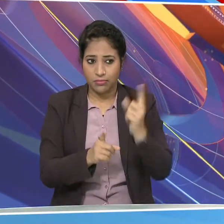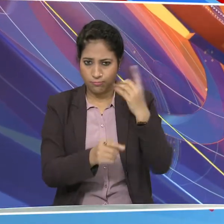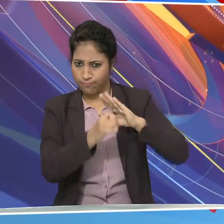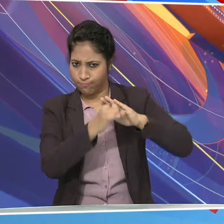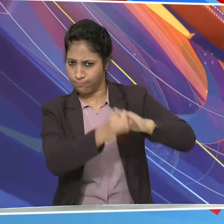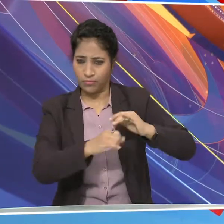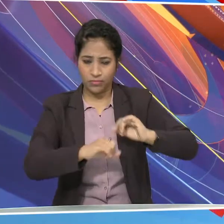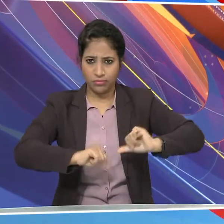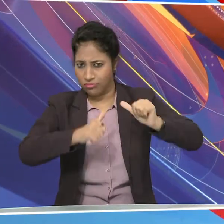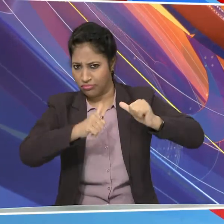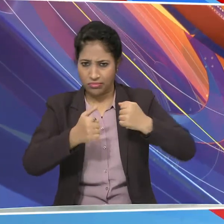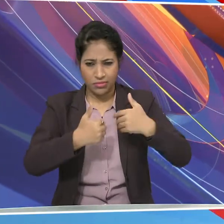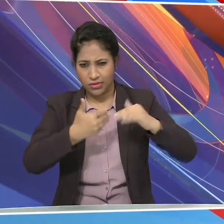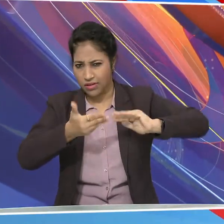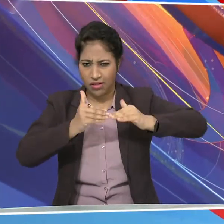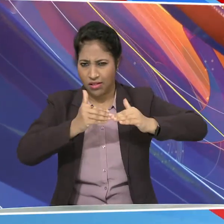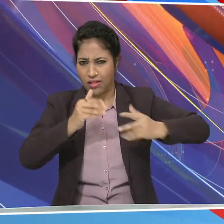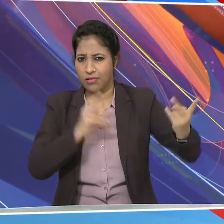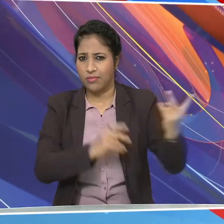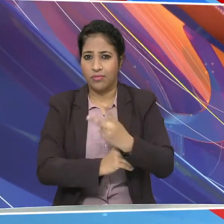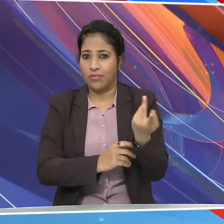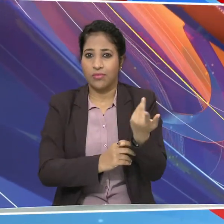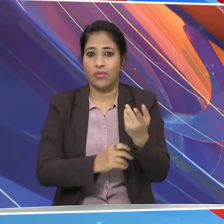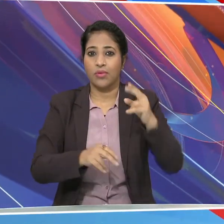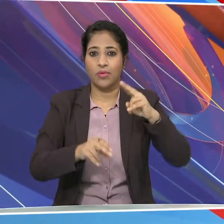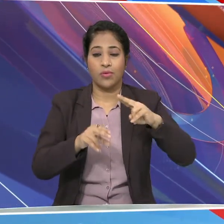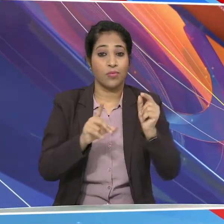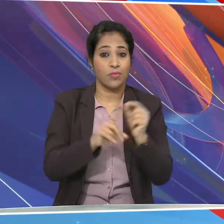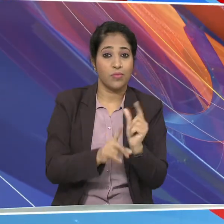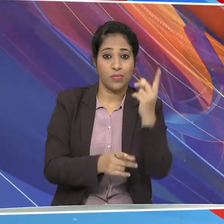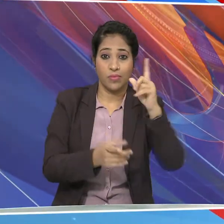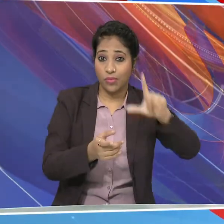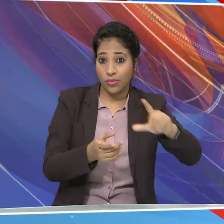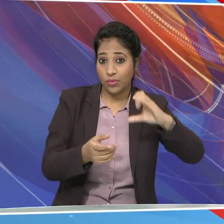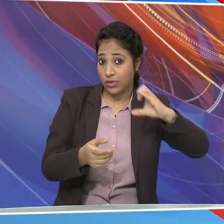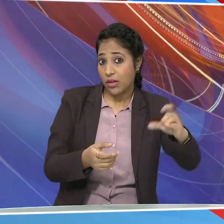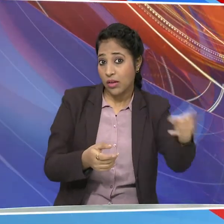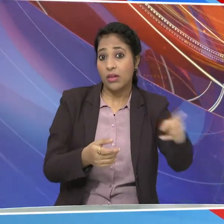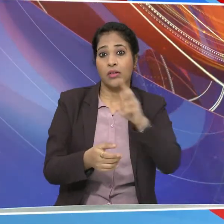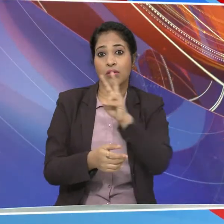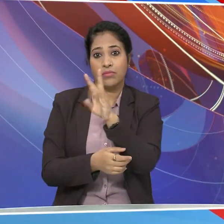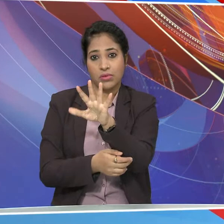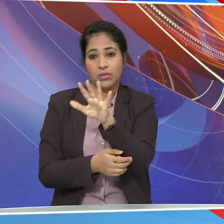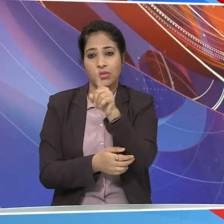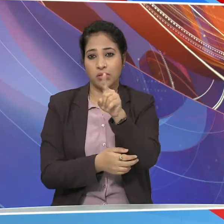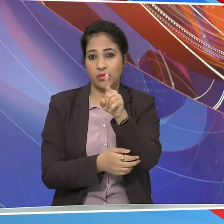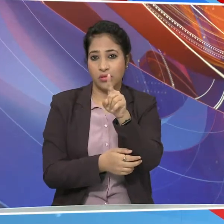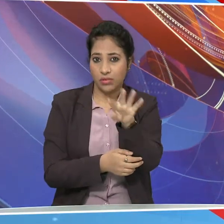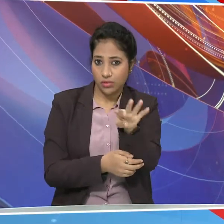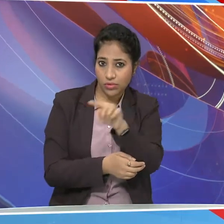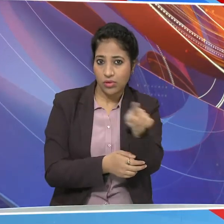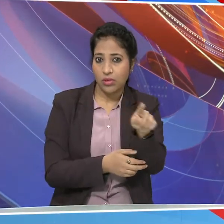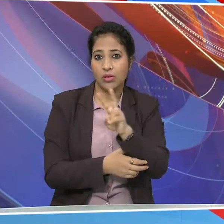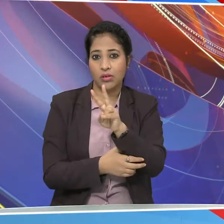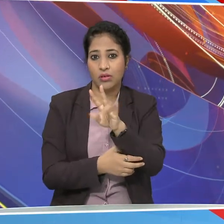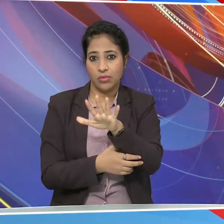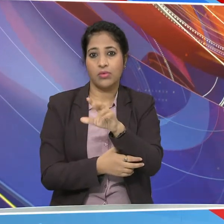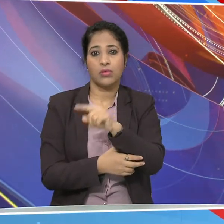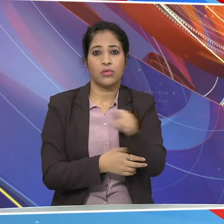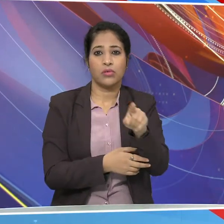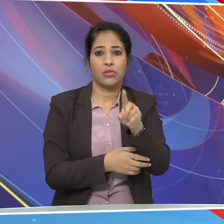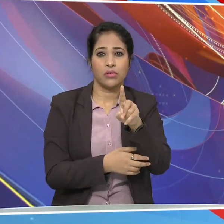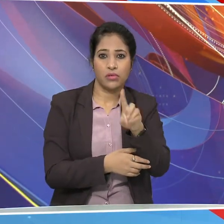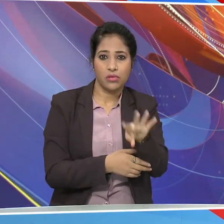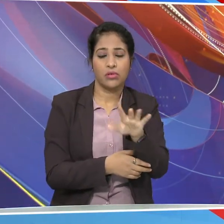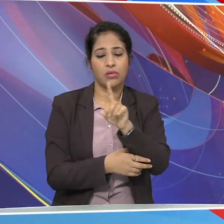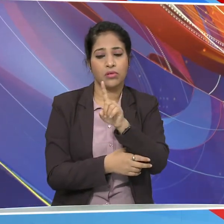-बा बनाये रखा भारत ये टीम ने पूल सी के माच में कंबोडिया को पच्छिस चौदा, पच्छिस तेरा, पच्छिस उन्नस से पराजित किया